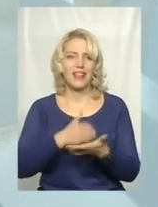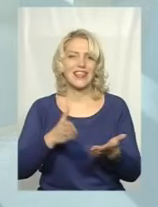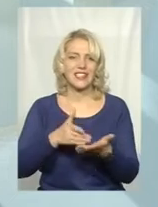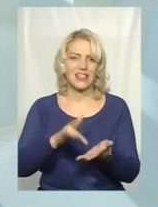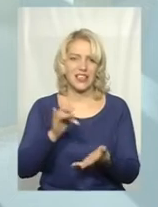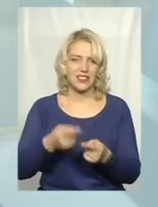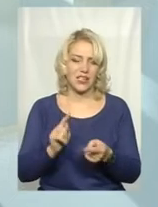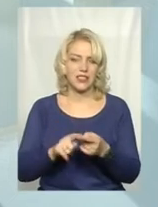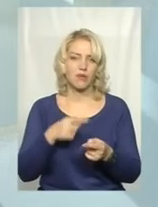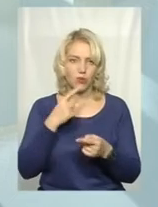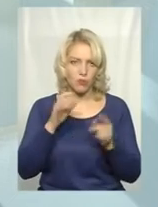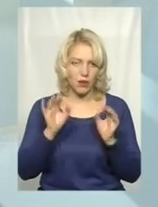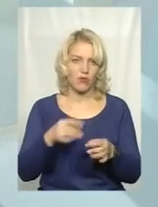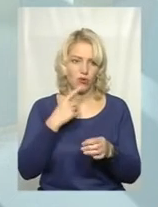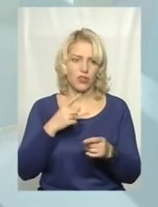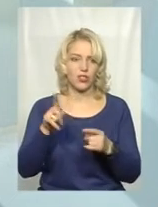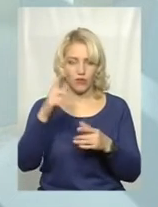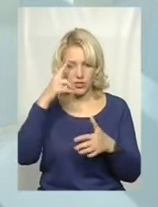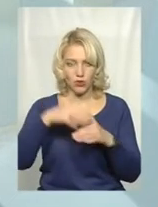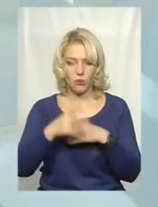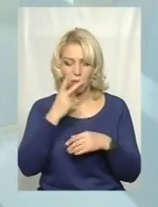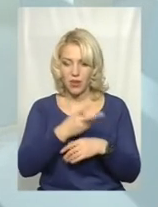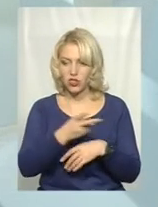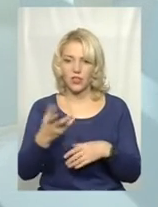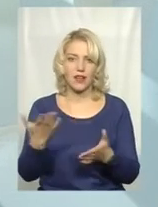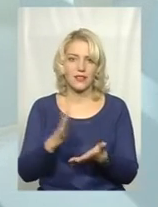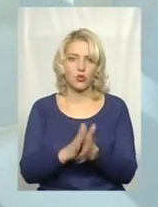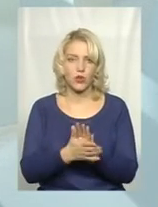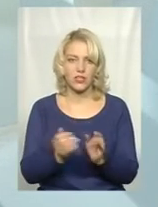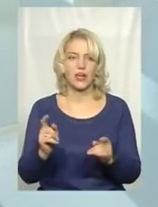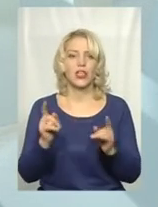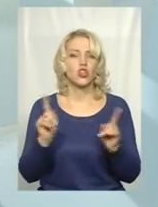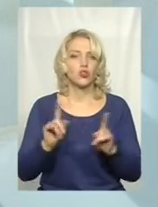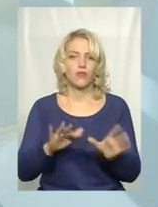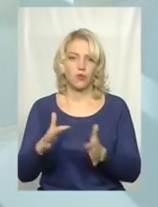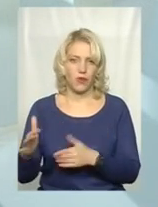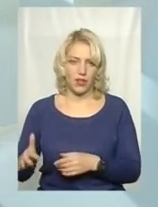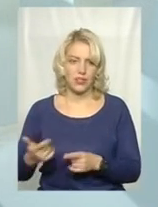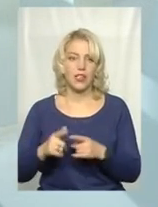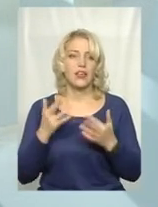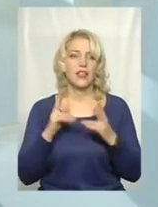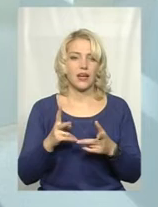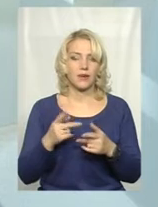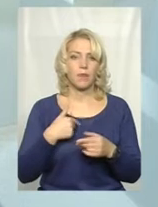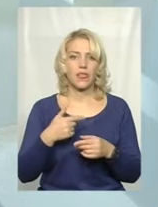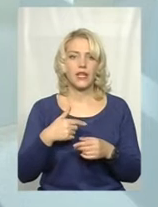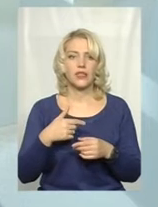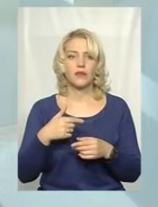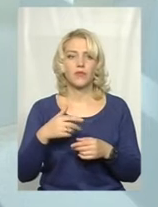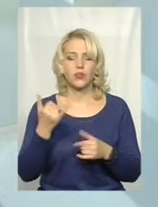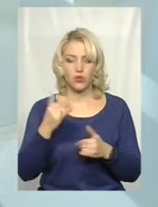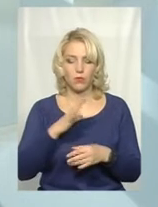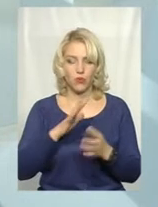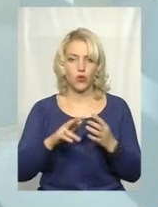будемо об'єктивними, ви ж свідомі, що вони приїжджають сюди і бачать ситуацію безпосередньо, що відбувається. ви знаєте, я сьогодні був в